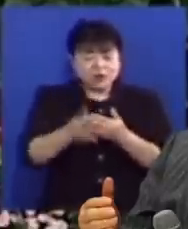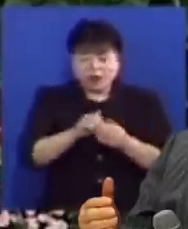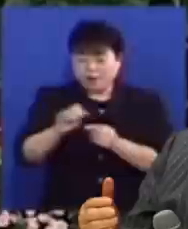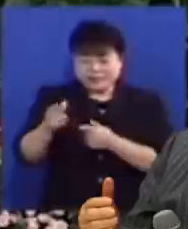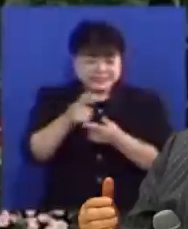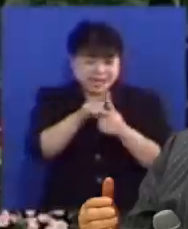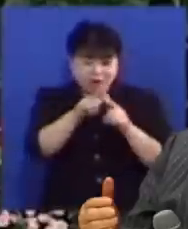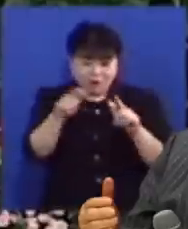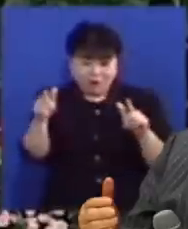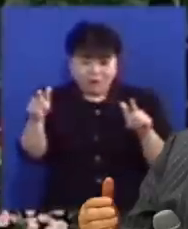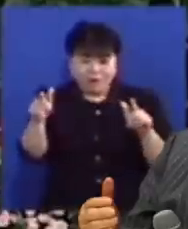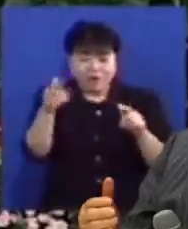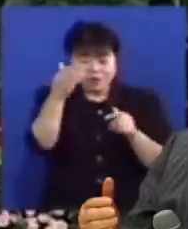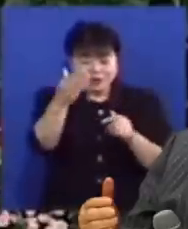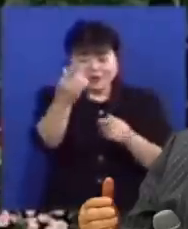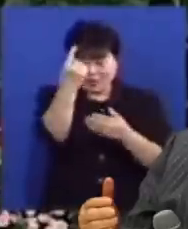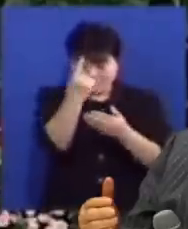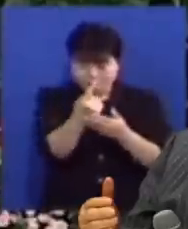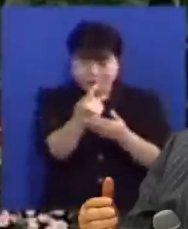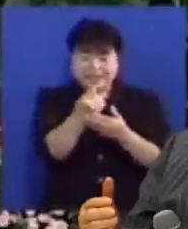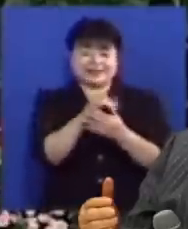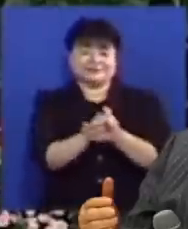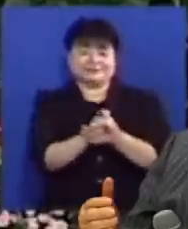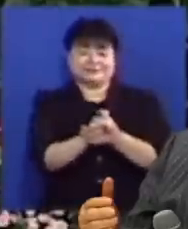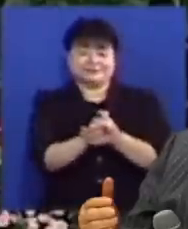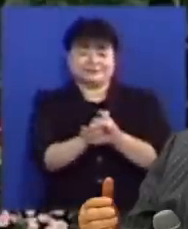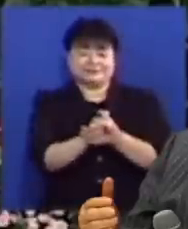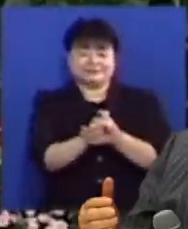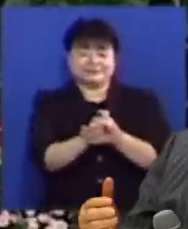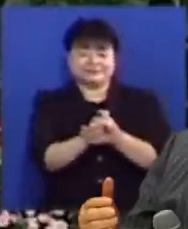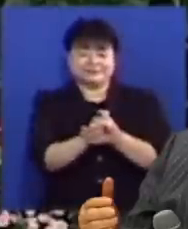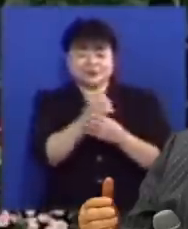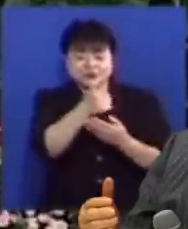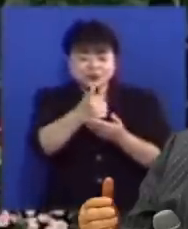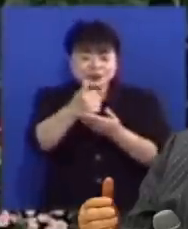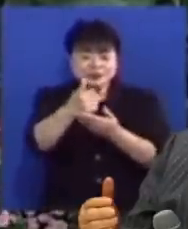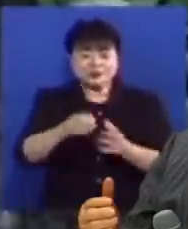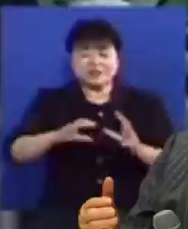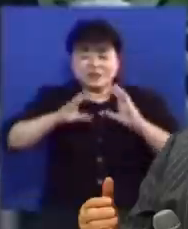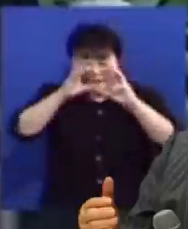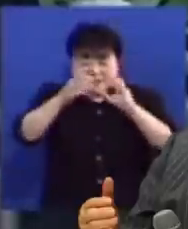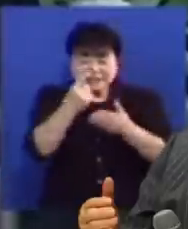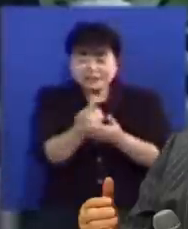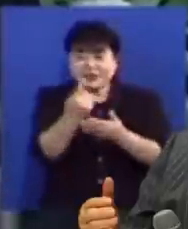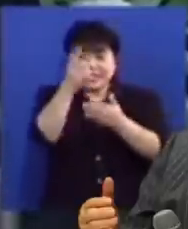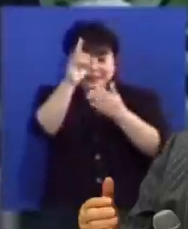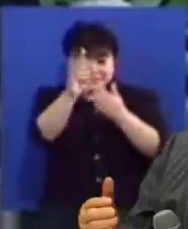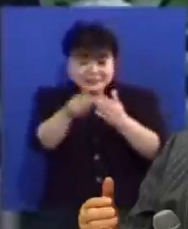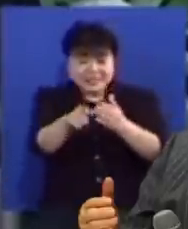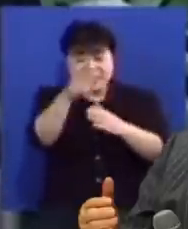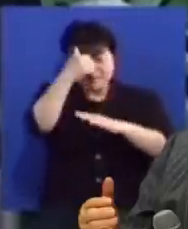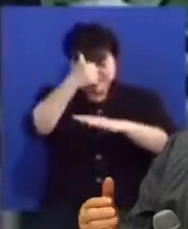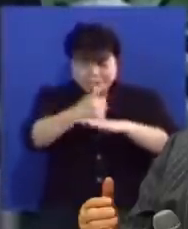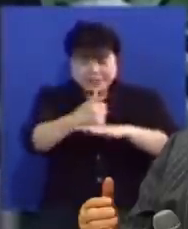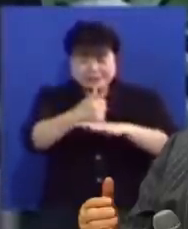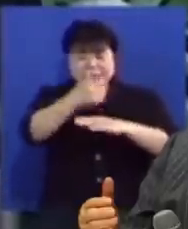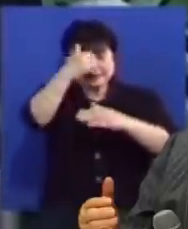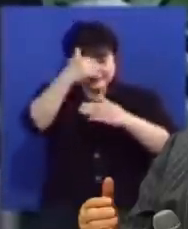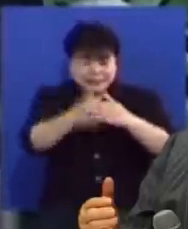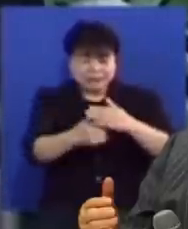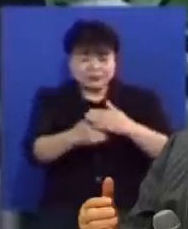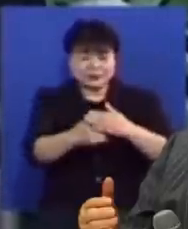버려두지 아니하고 너희에게로 오리라 주님이 세상을 떠나실 때 마지막 남긴